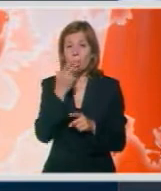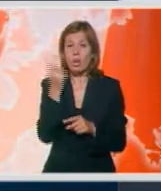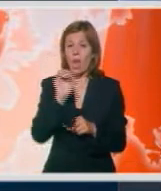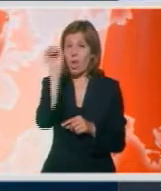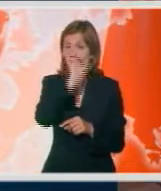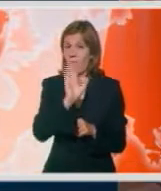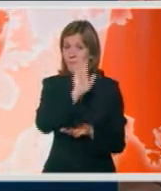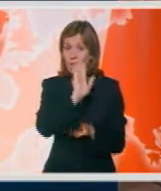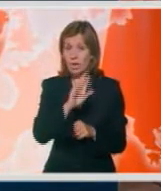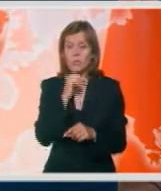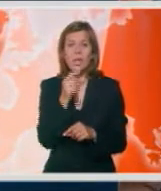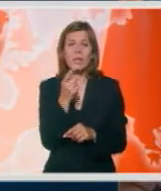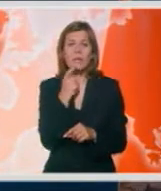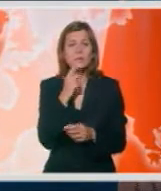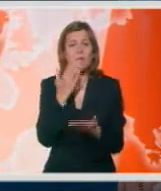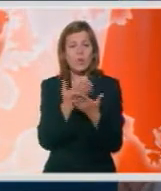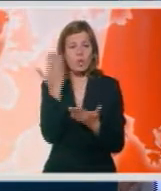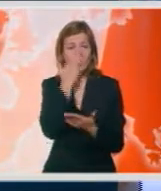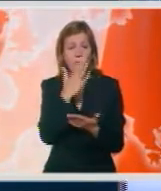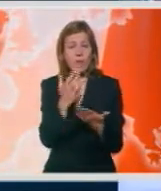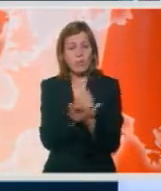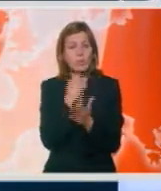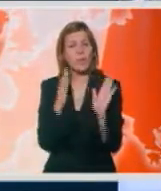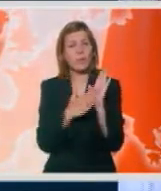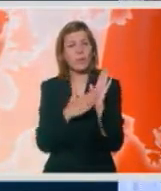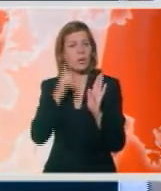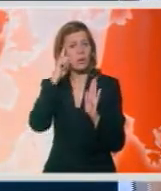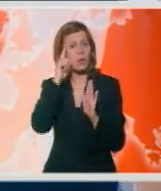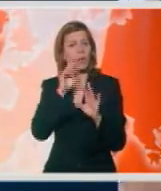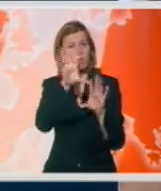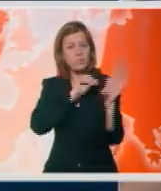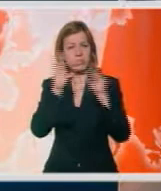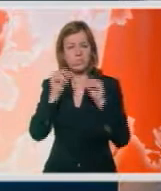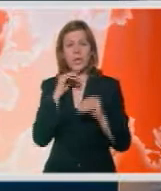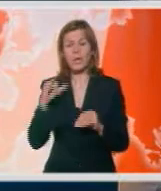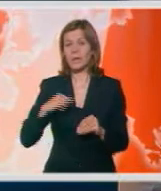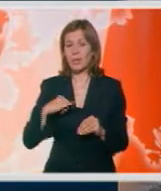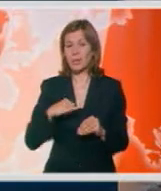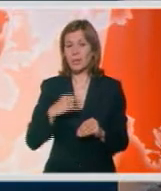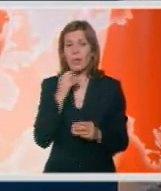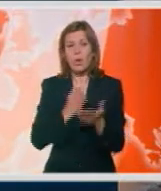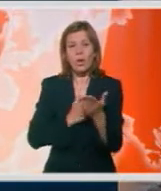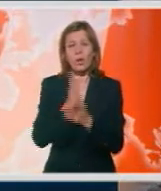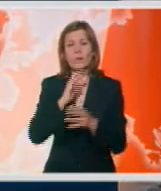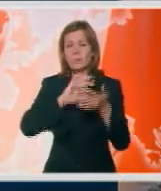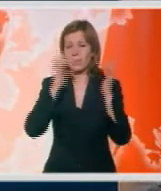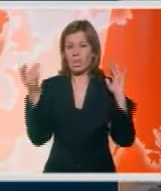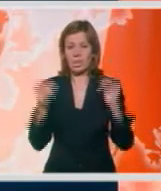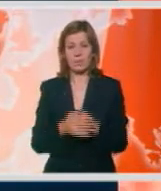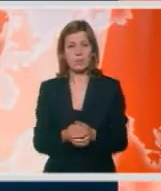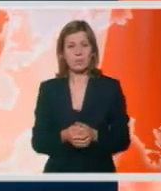EU i srpski osnovci će dobiti priliku da znanja stiču na zanimljiv način kroz interaktivne programe.